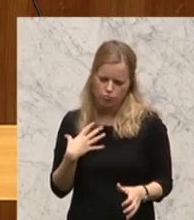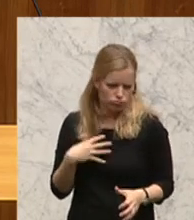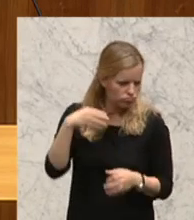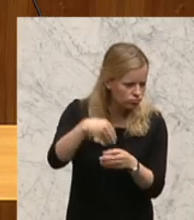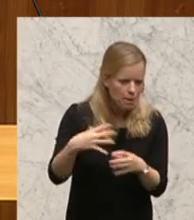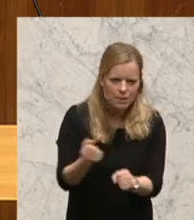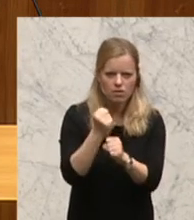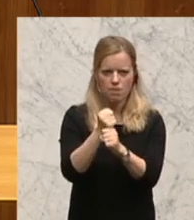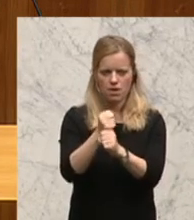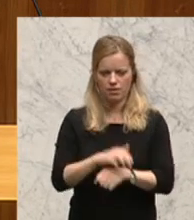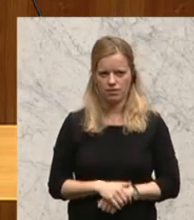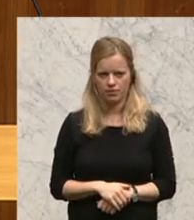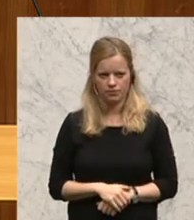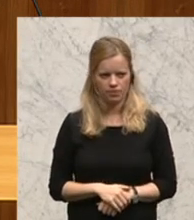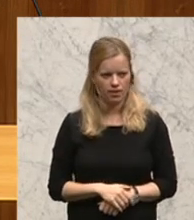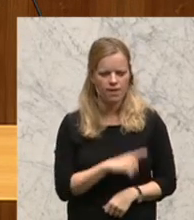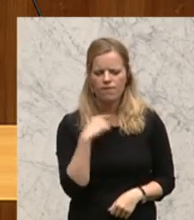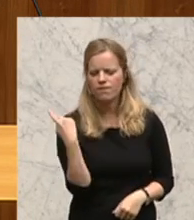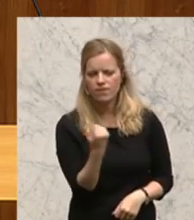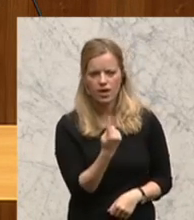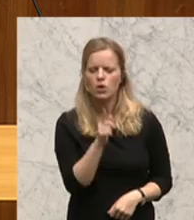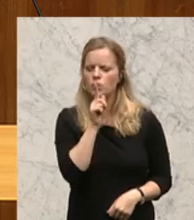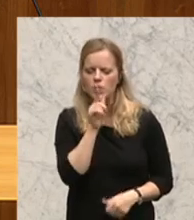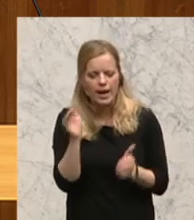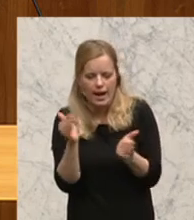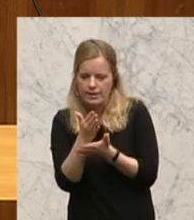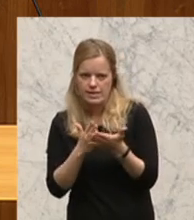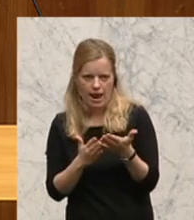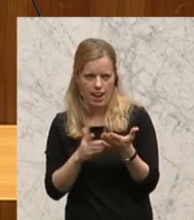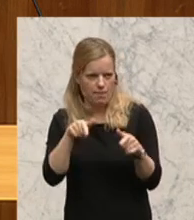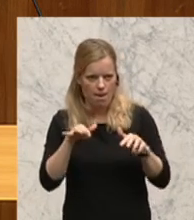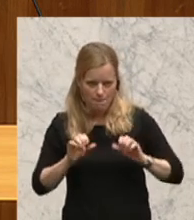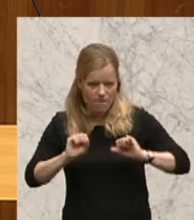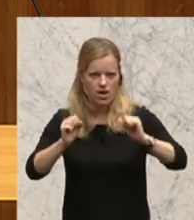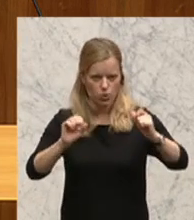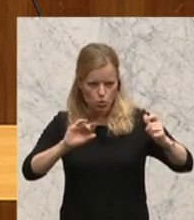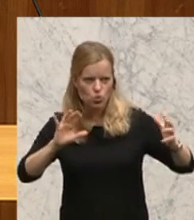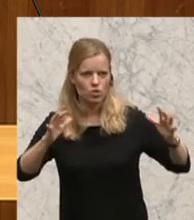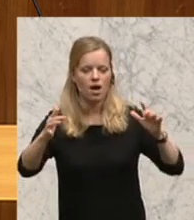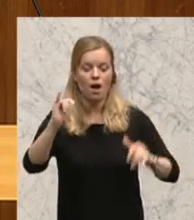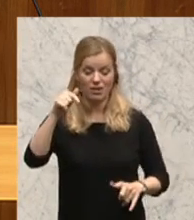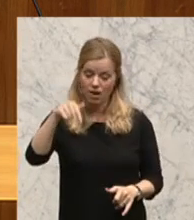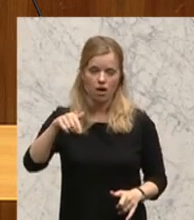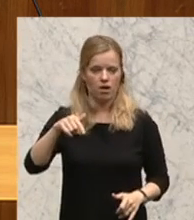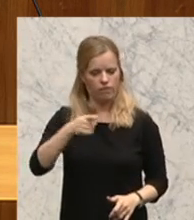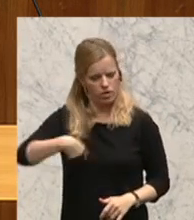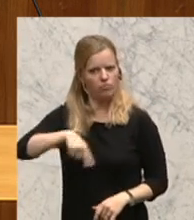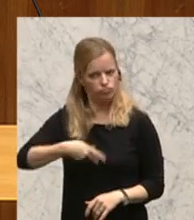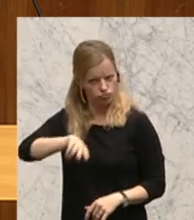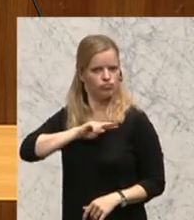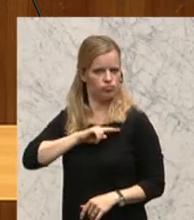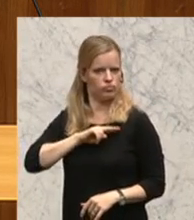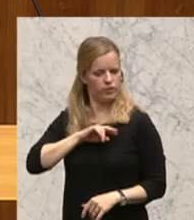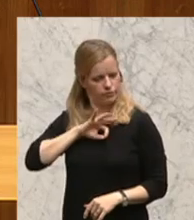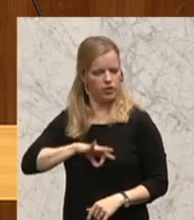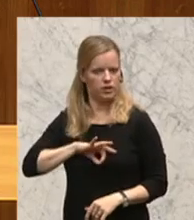Wir sind ein ganzer Glanzgesicht in dieser Welle, wir Neos. Aber wir sind dieser Welle verpflichtet, dass die Menschen sagen, von Wikipedia